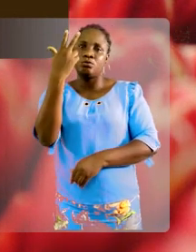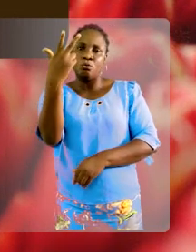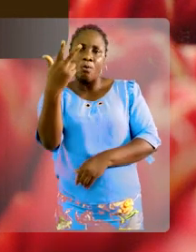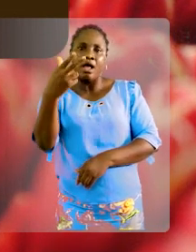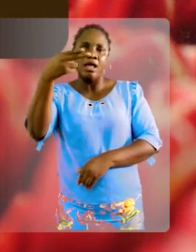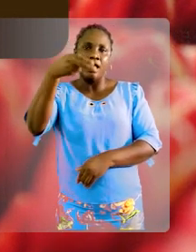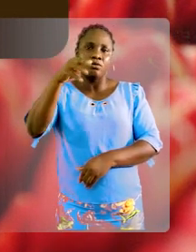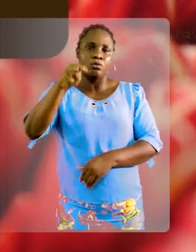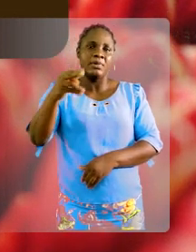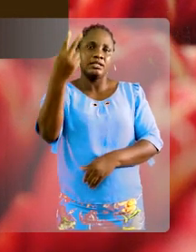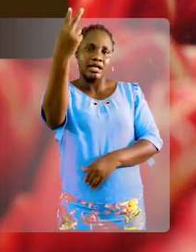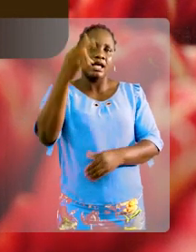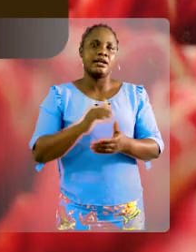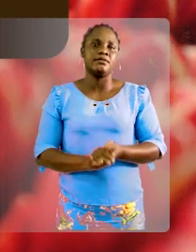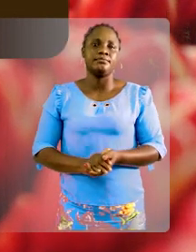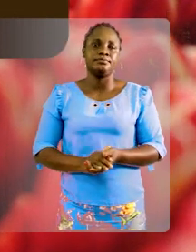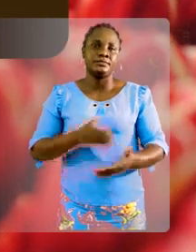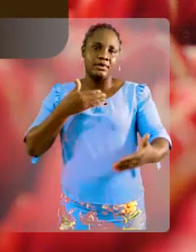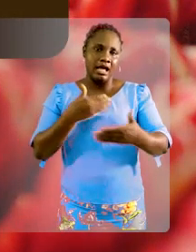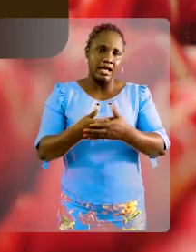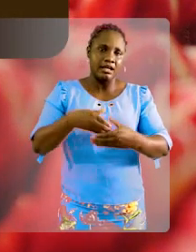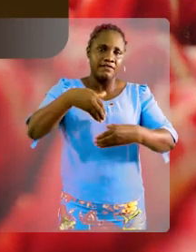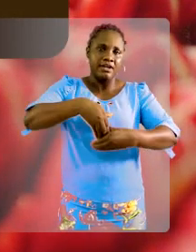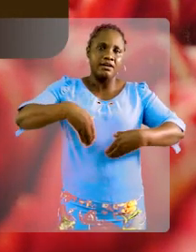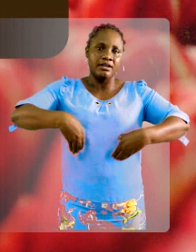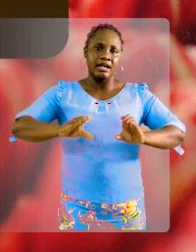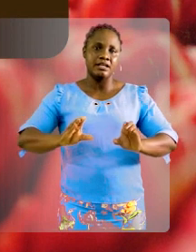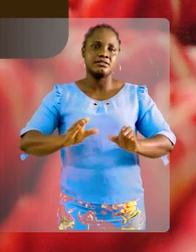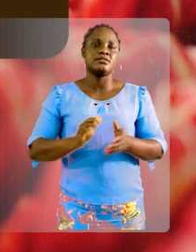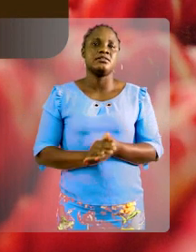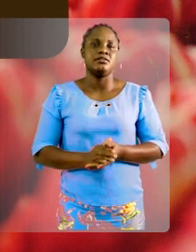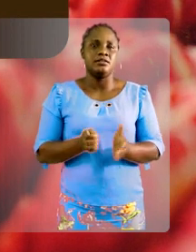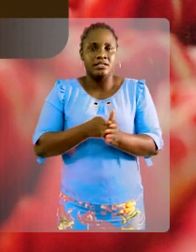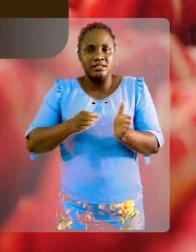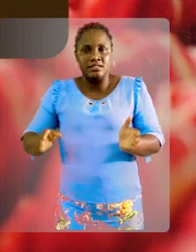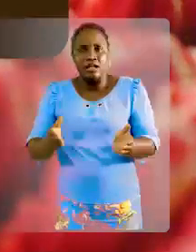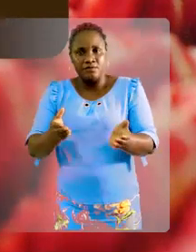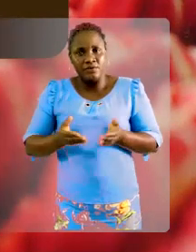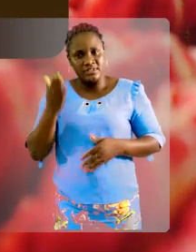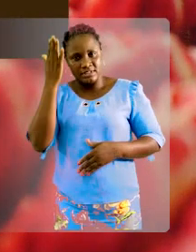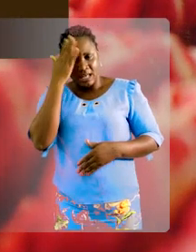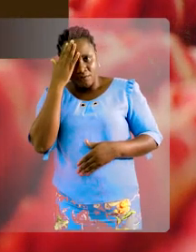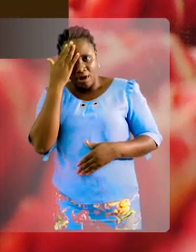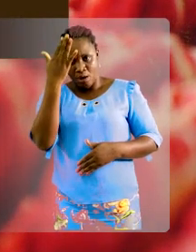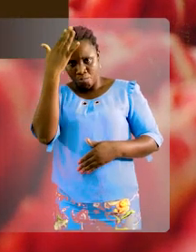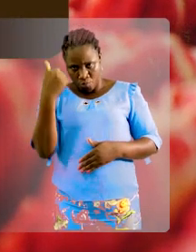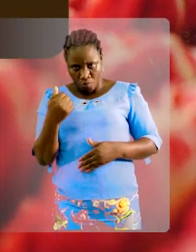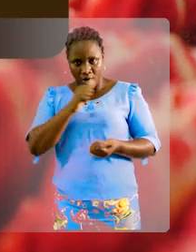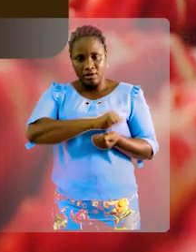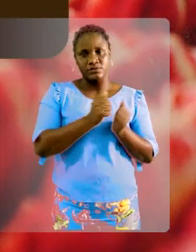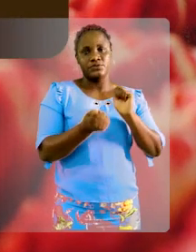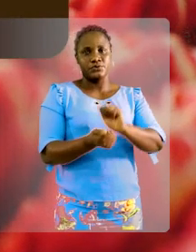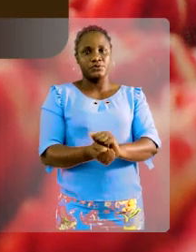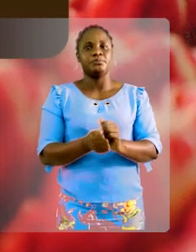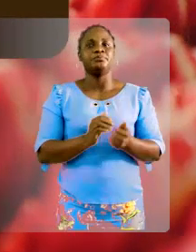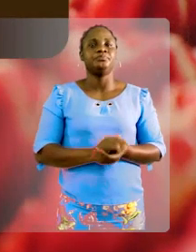carrés. De retour en classe, ils cherchent à comprendre les raisons de